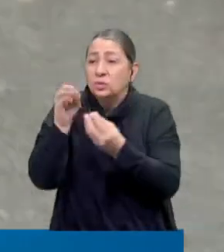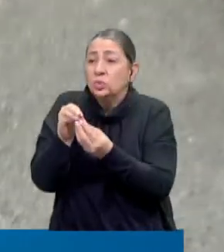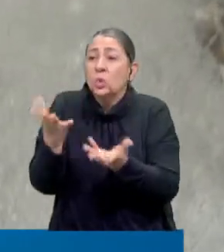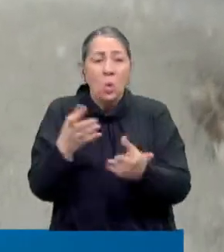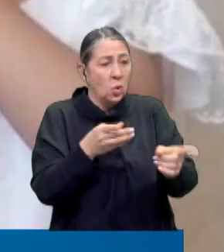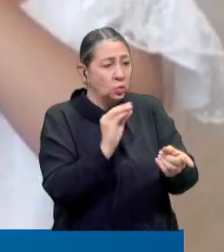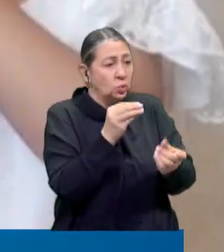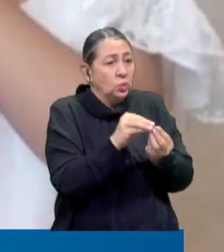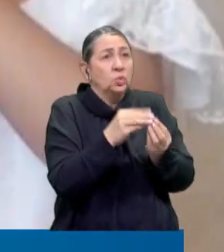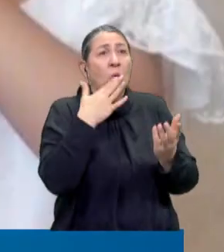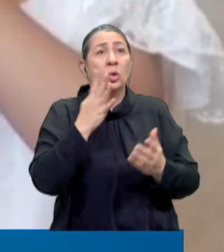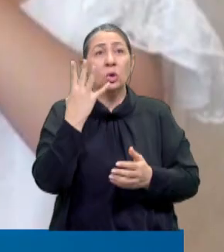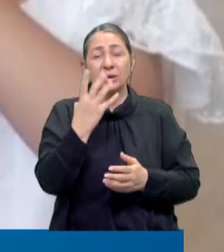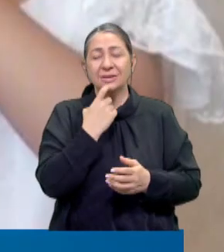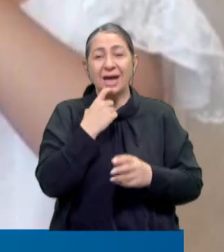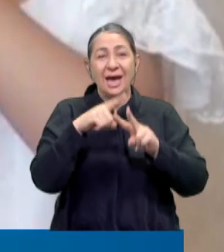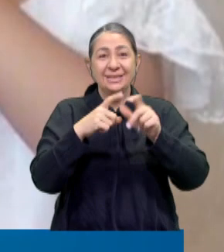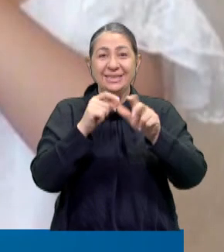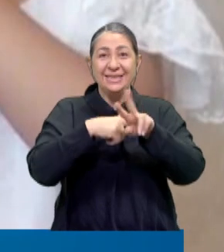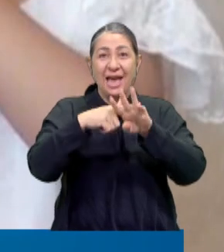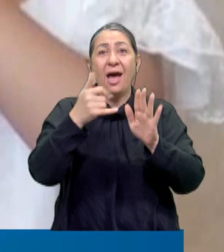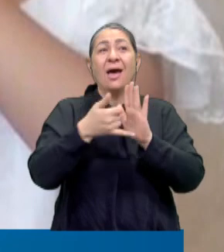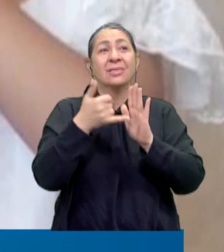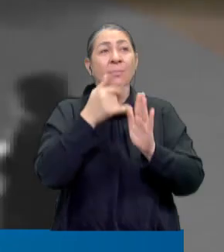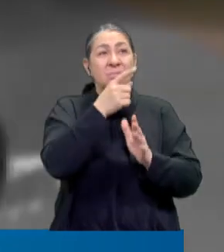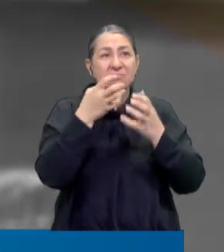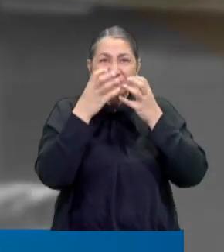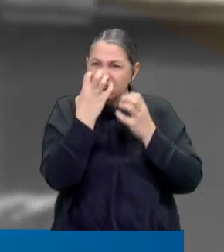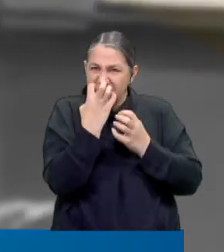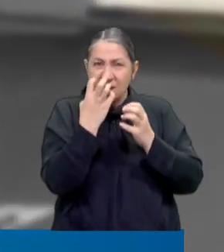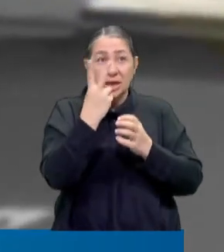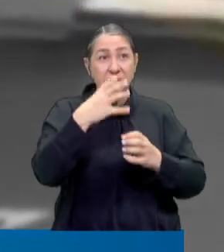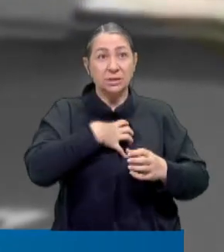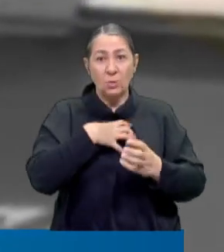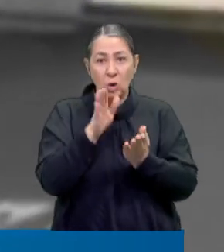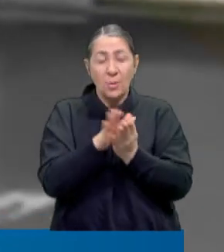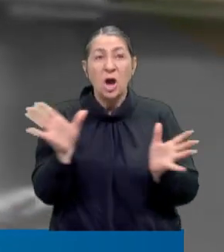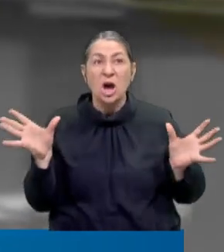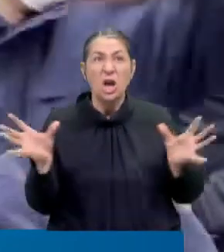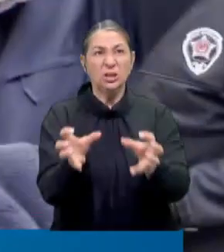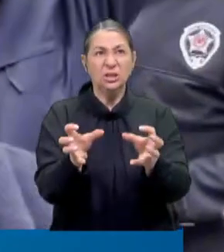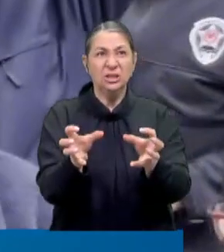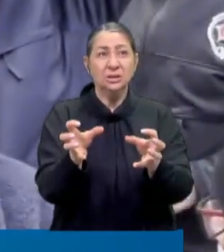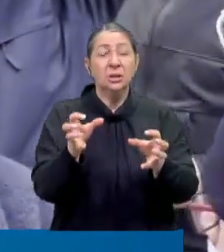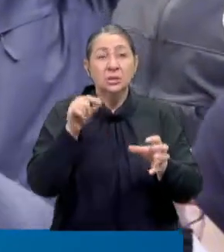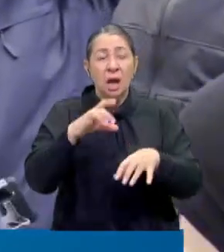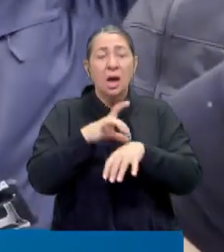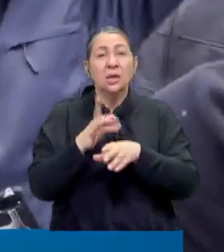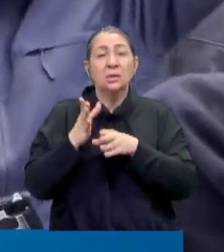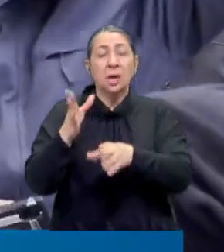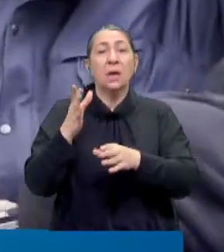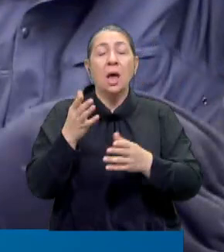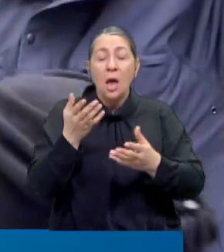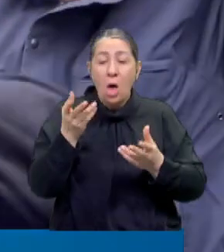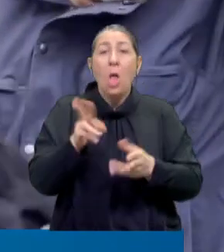ne o çocuğun suçu var. 4 yaşındaki Asiye Gaziantep'te pitbull cinsi iki sahipli köpeğin saldırısına uğradı. Şimdi hastanede